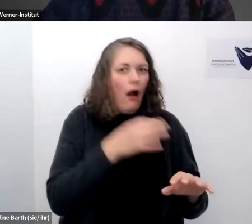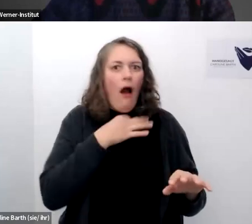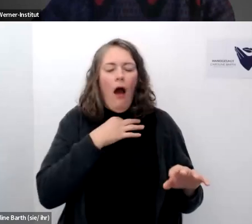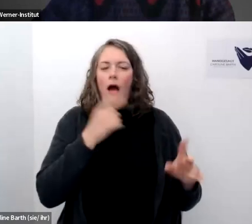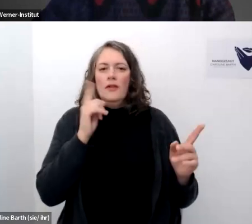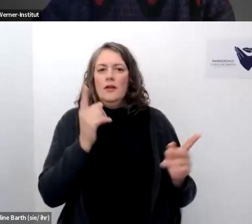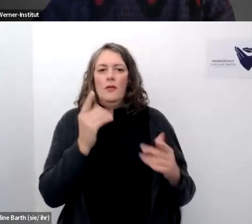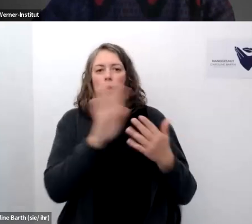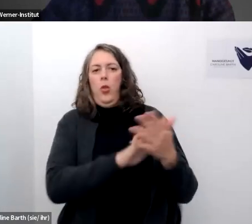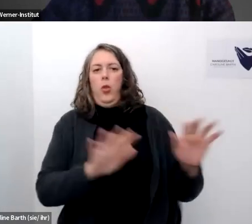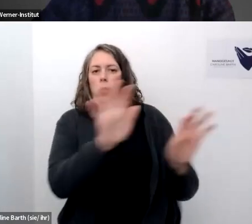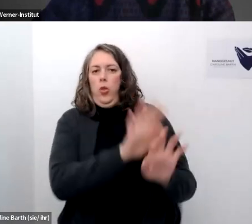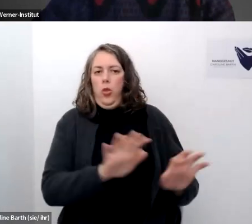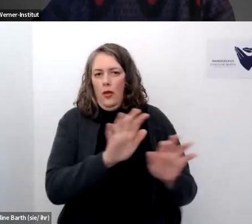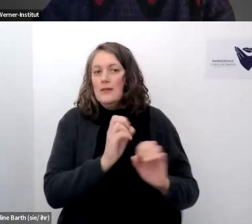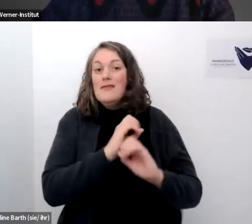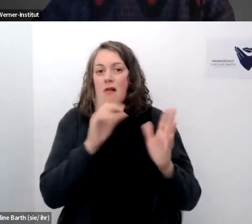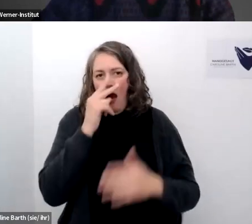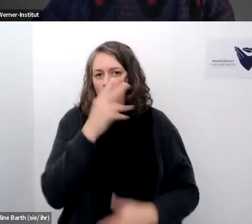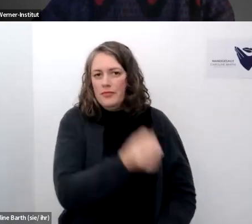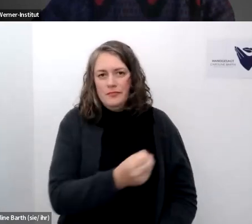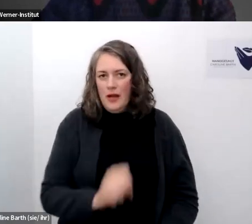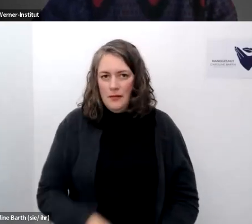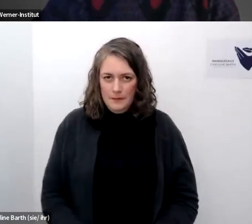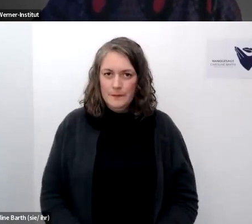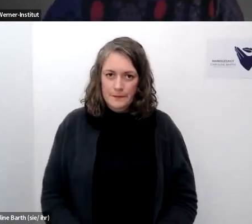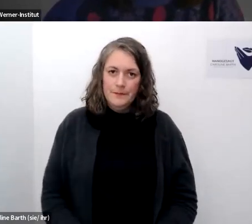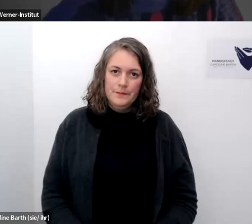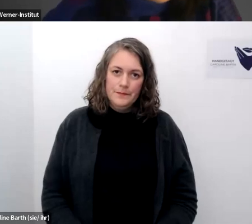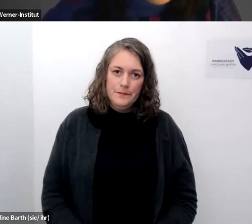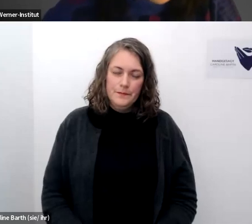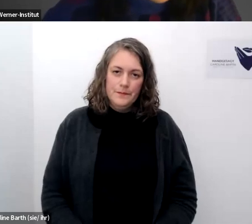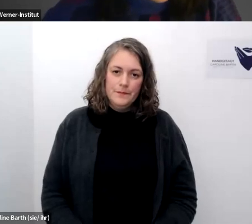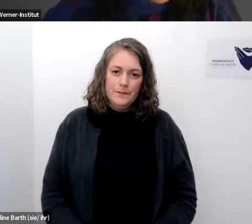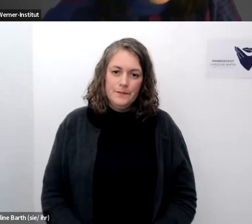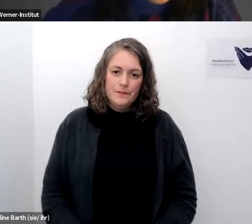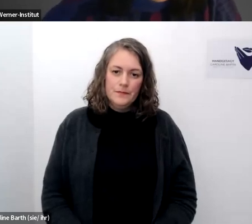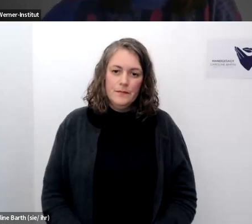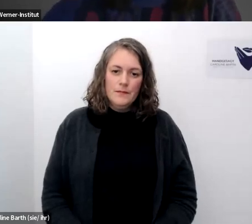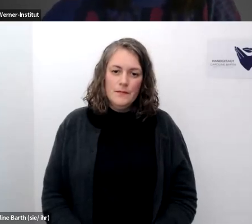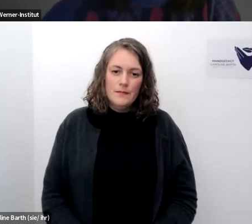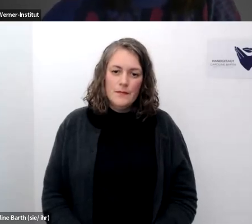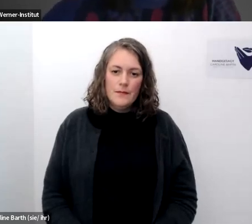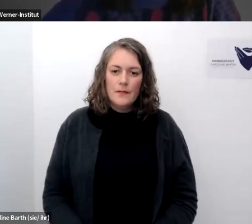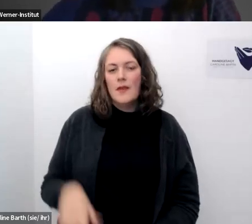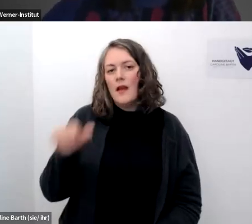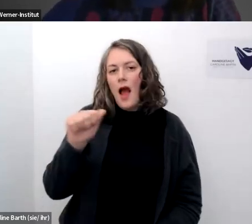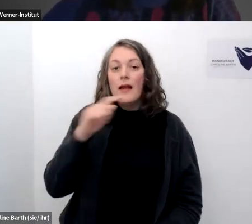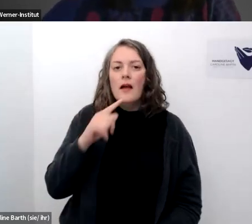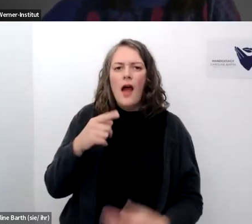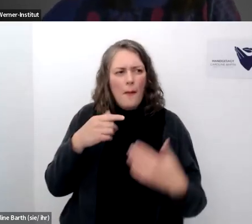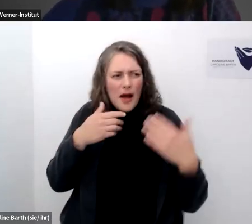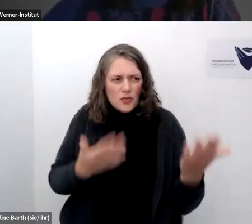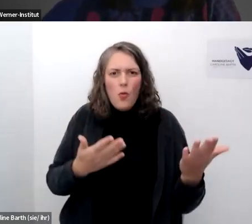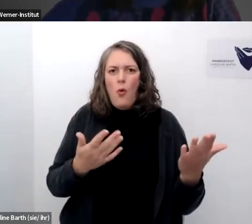sollte verboten werden so was dass man das